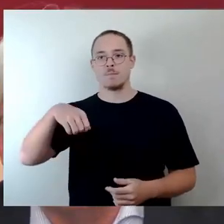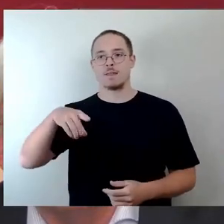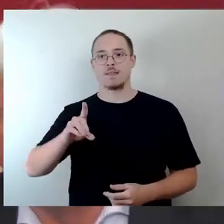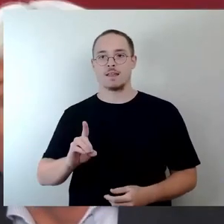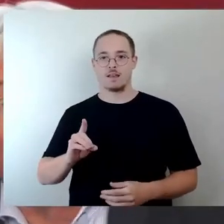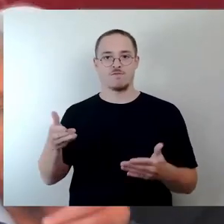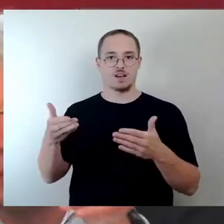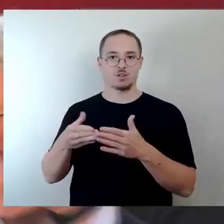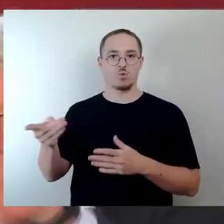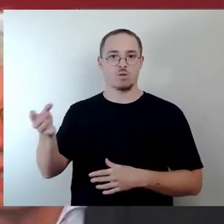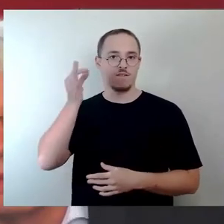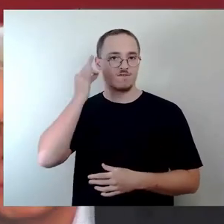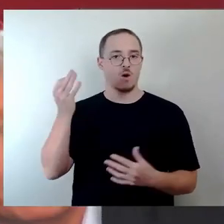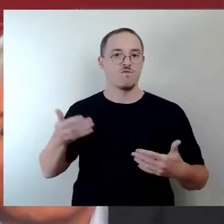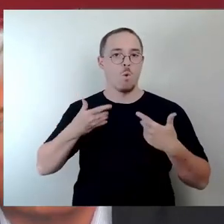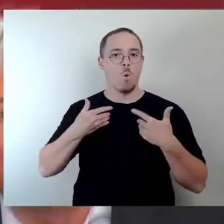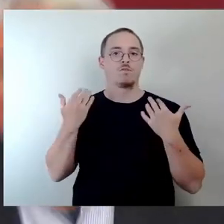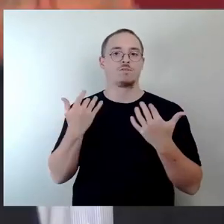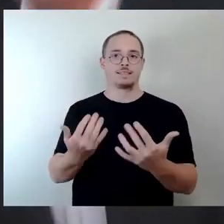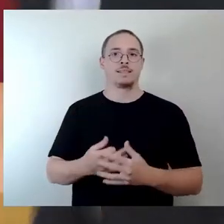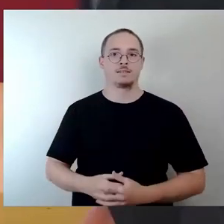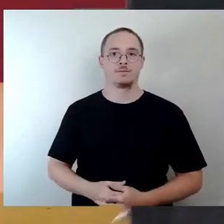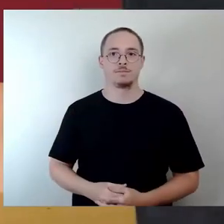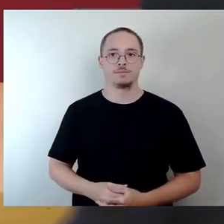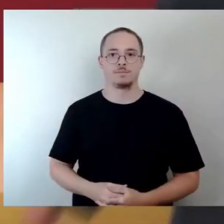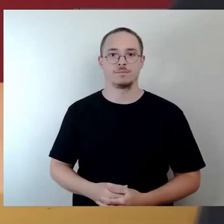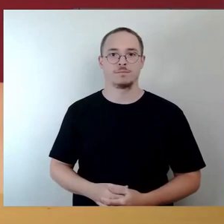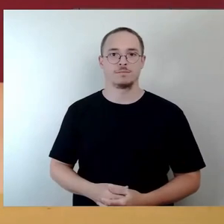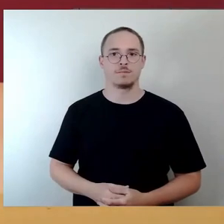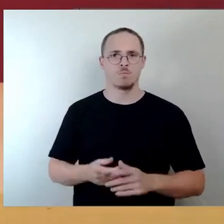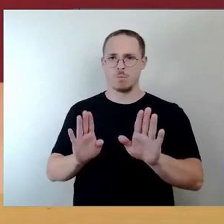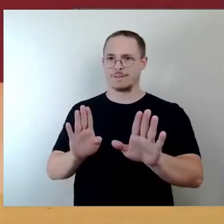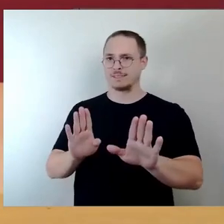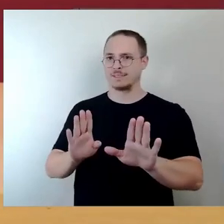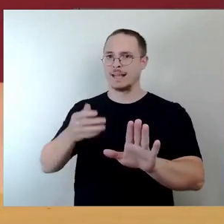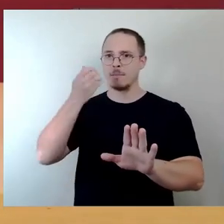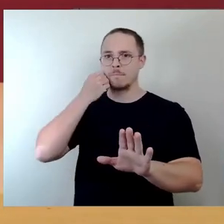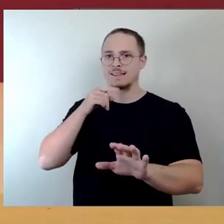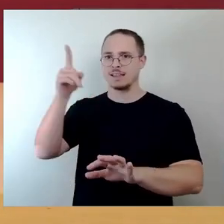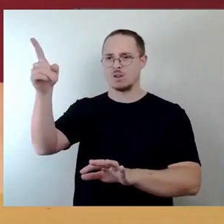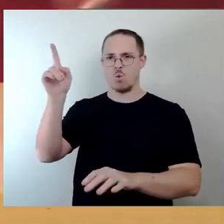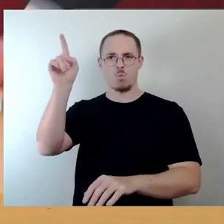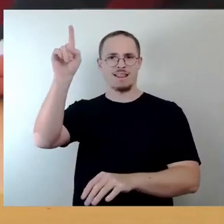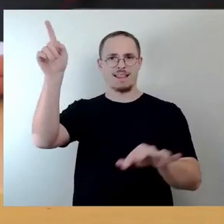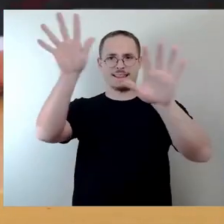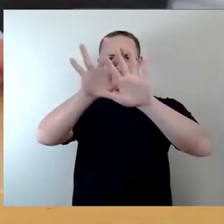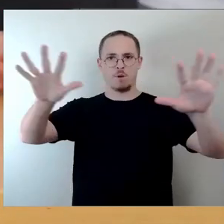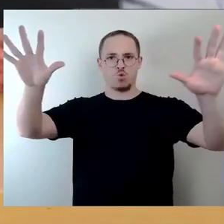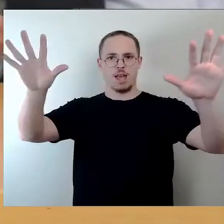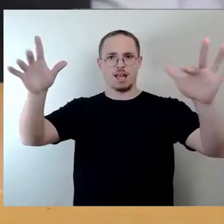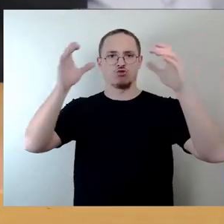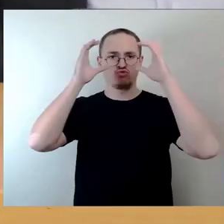Sehr geehrter Herr erster Bürgermeister, ich